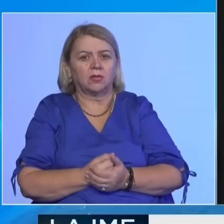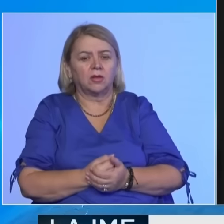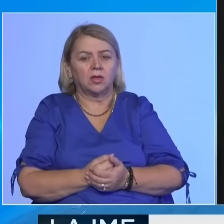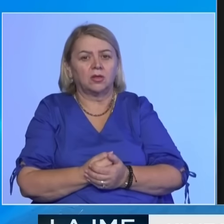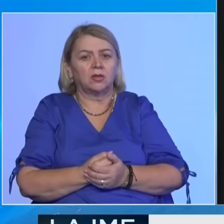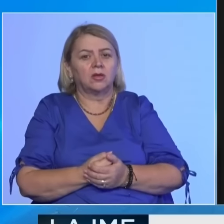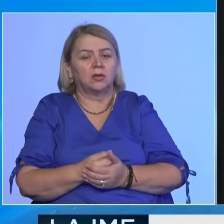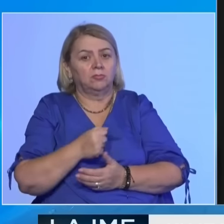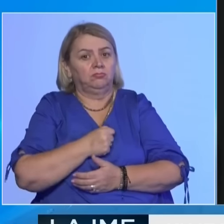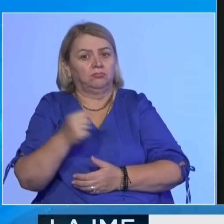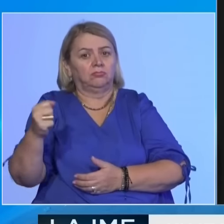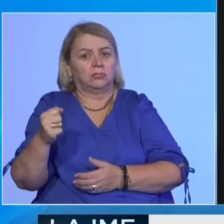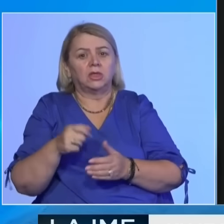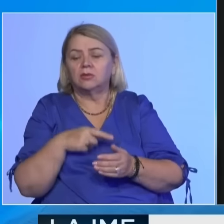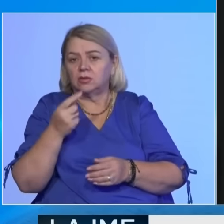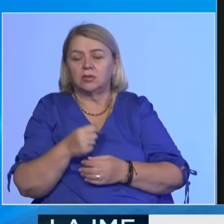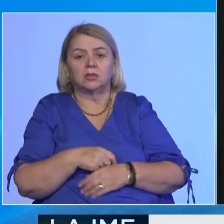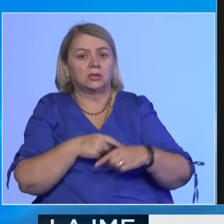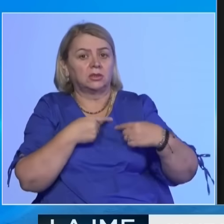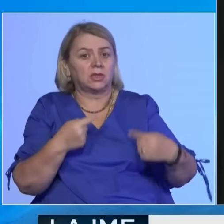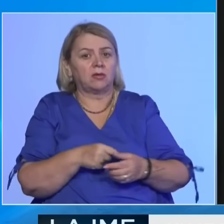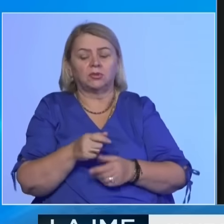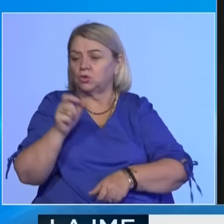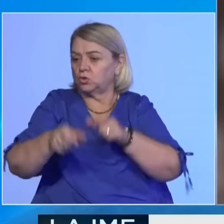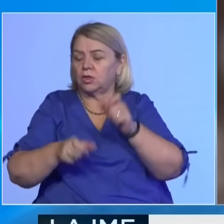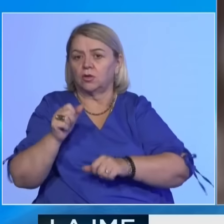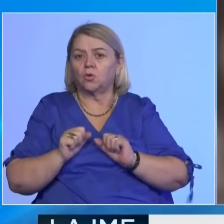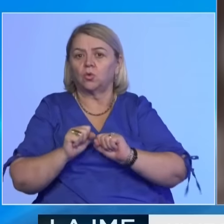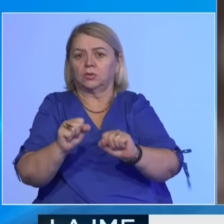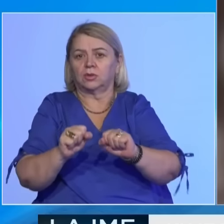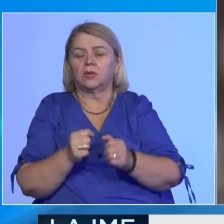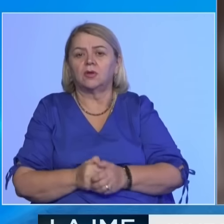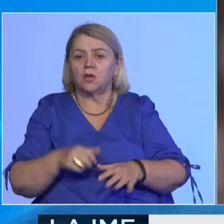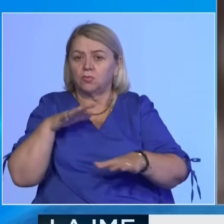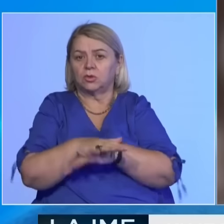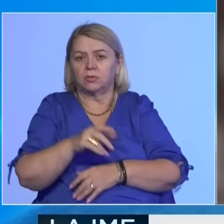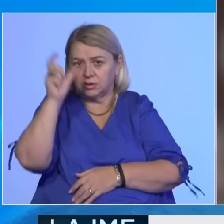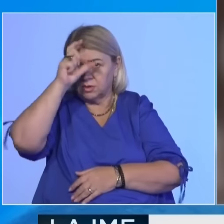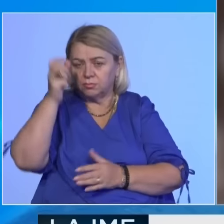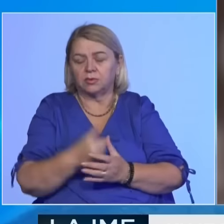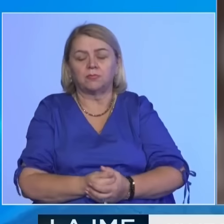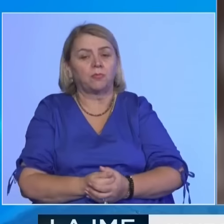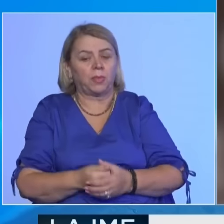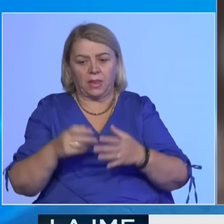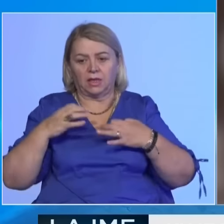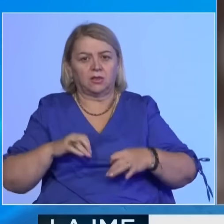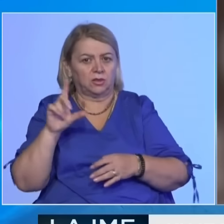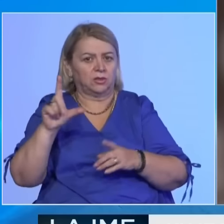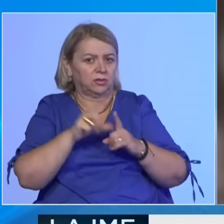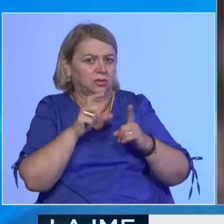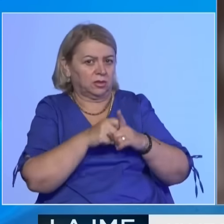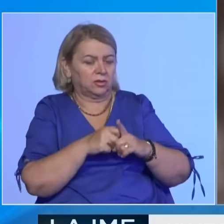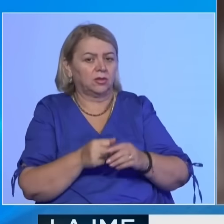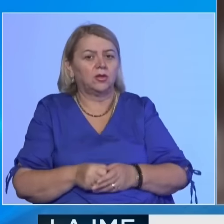një akt guzimtar që i da zemo rezistencës shtetare kunder pushtimit Serbo-Jugoslav. Nërsa kryetari i lëdëkës Ljumir